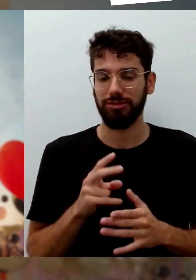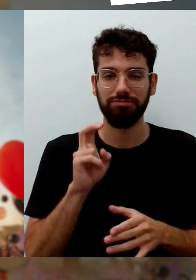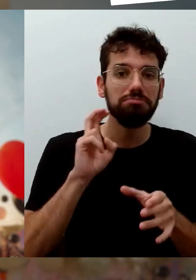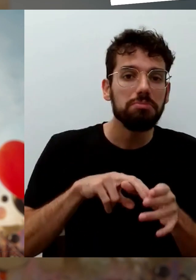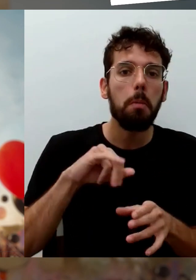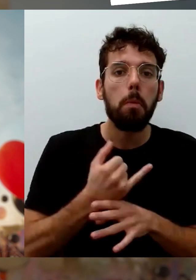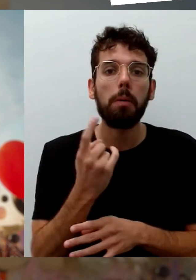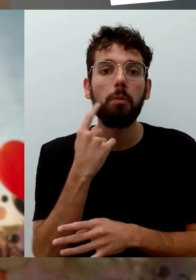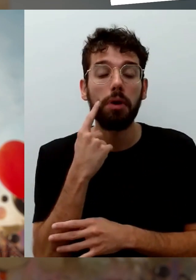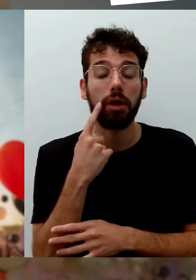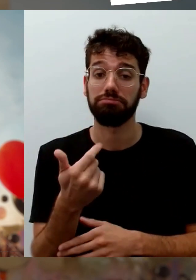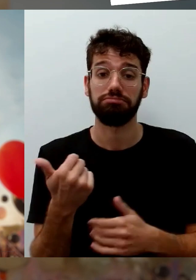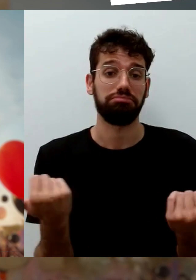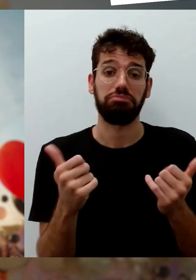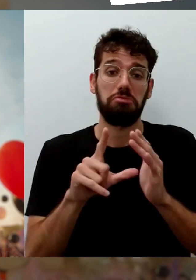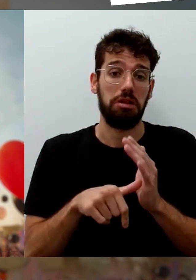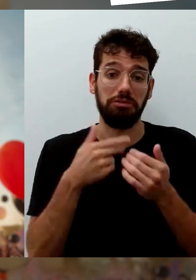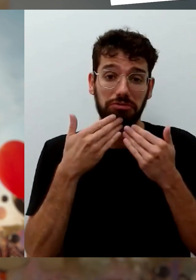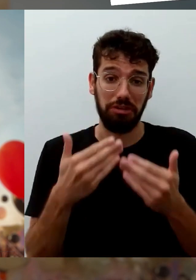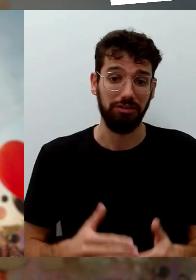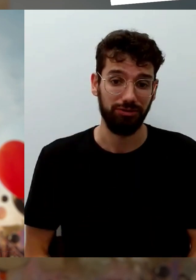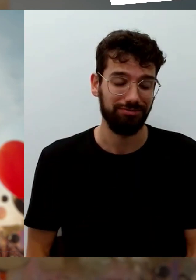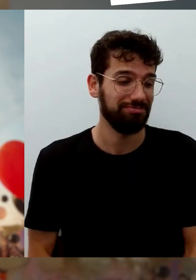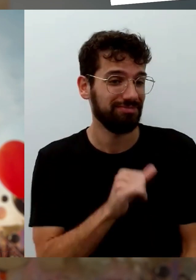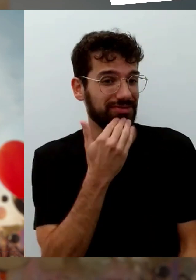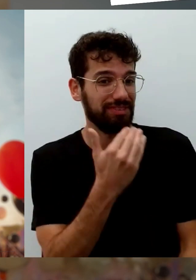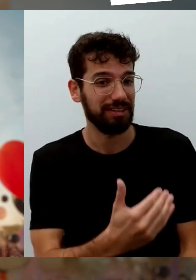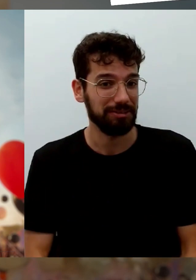großartig, was Sie leisten. Vielen Dank dafür. Vielen Dank auch.